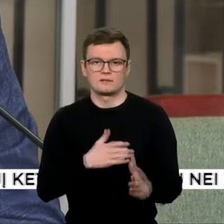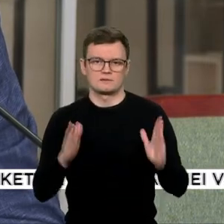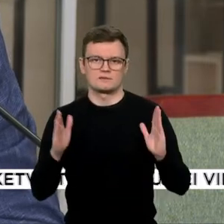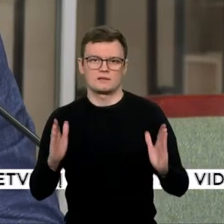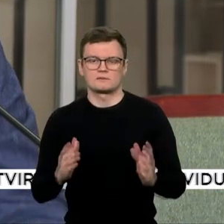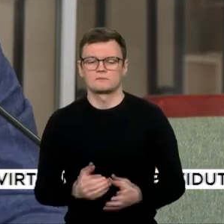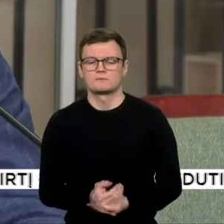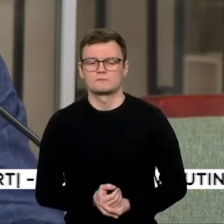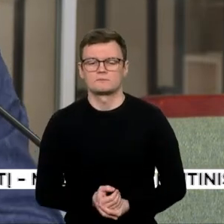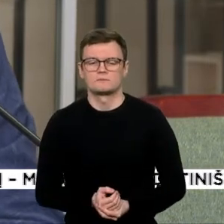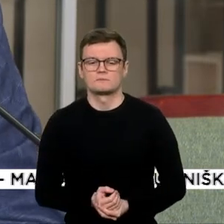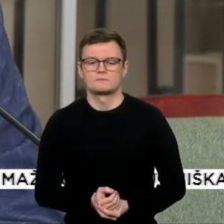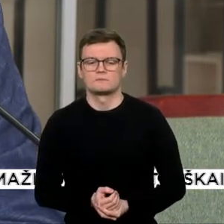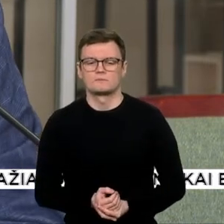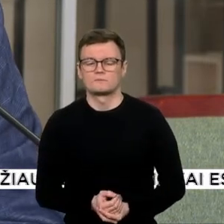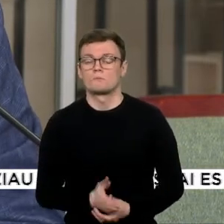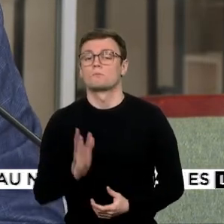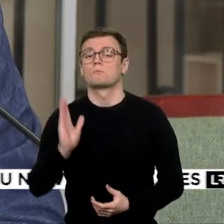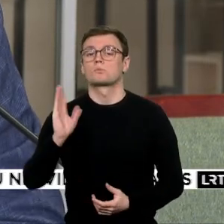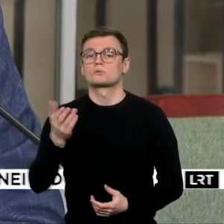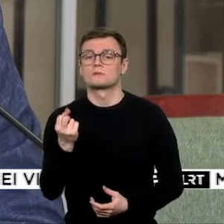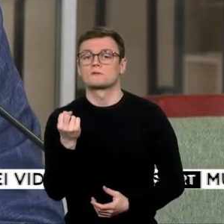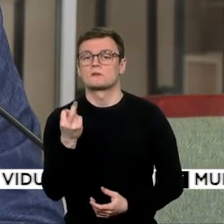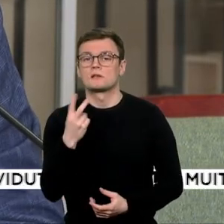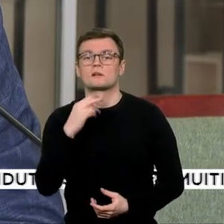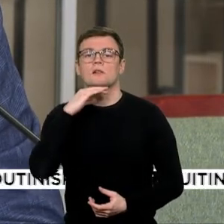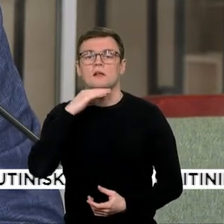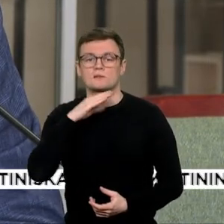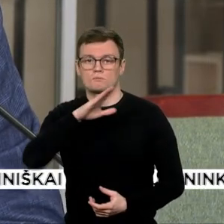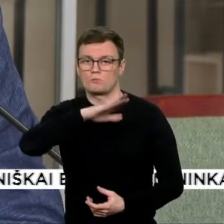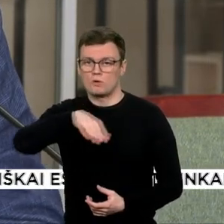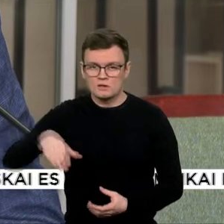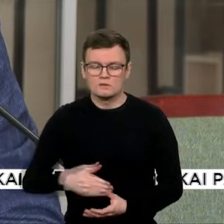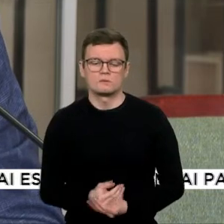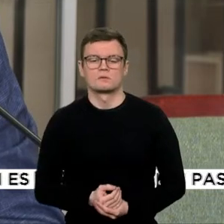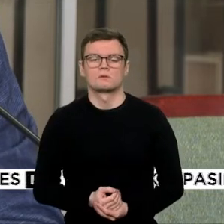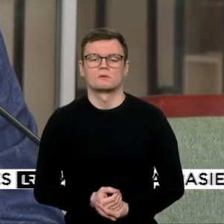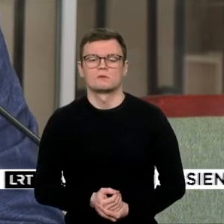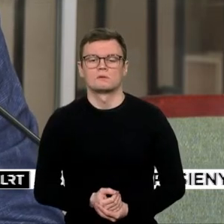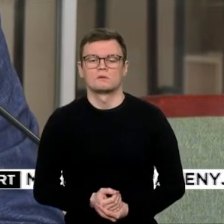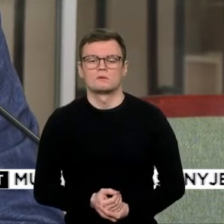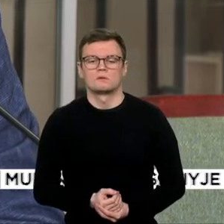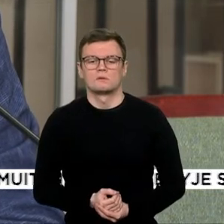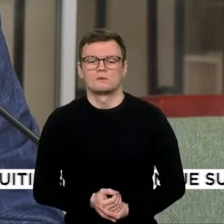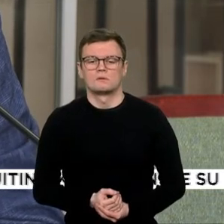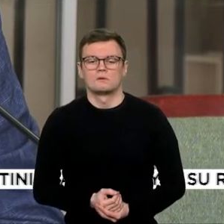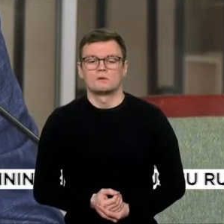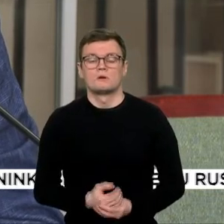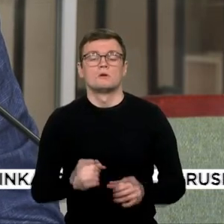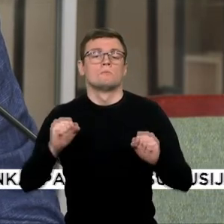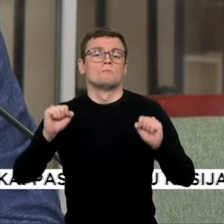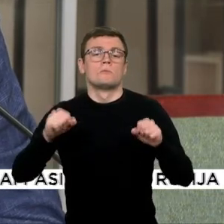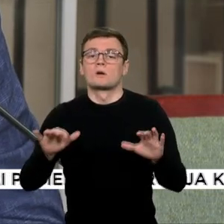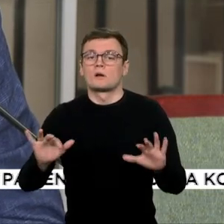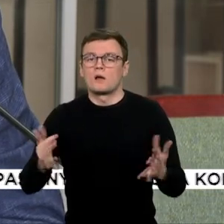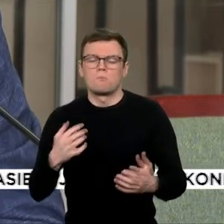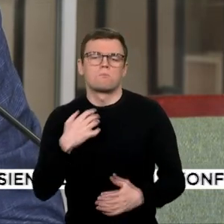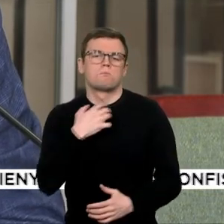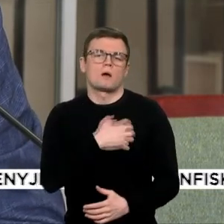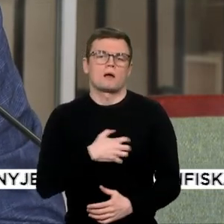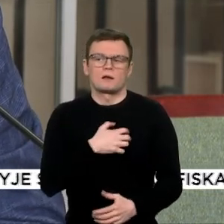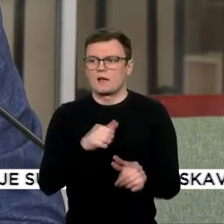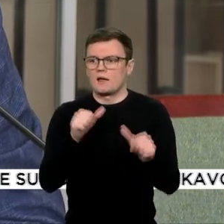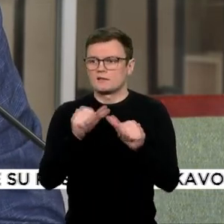būsimas jau dvyliktokas, perlaikydamas užduotį galėtų perlaikyti per pagrindinę sesiją, gaudamas ne tik